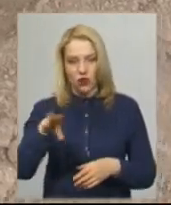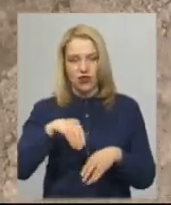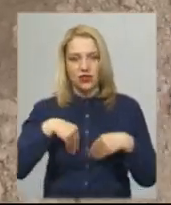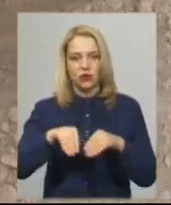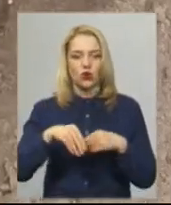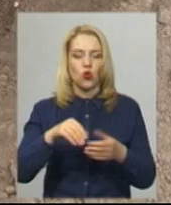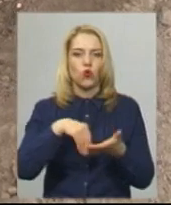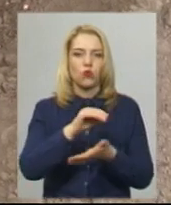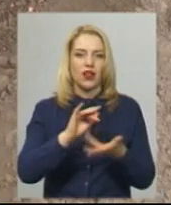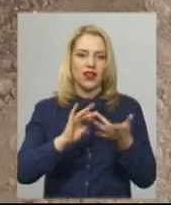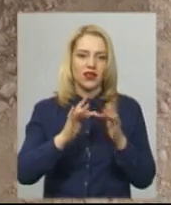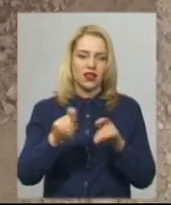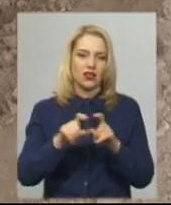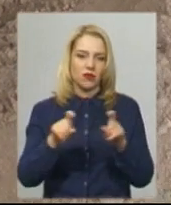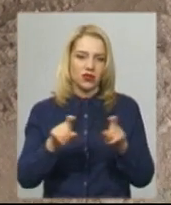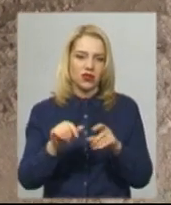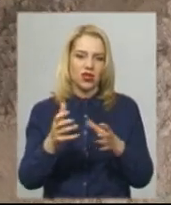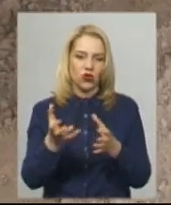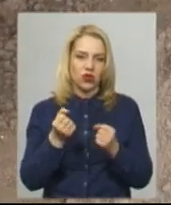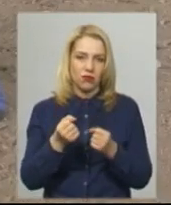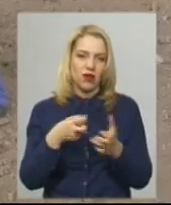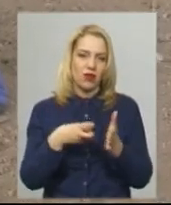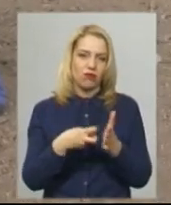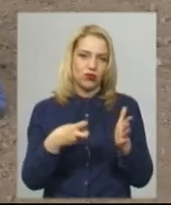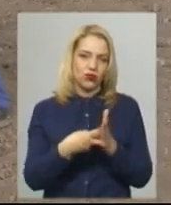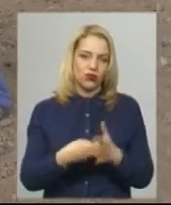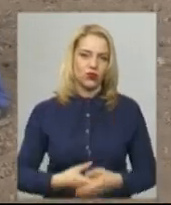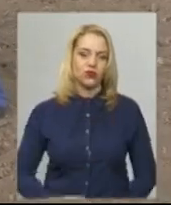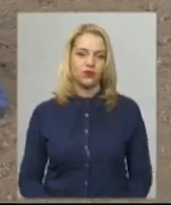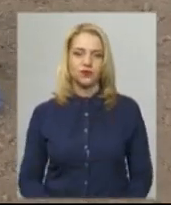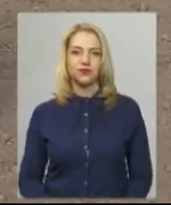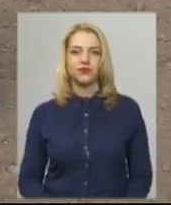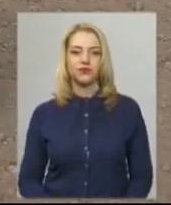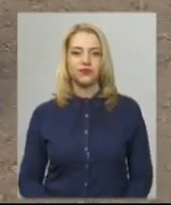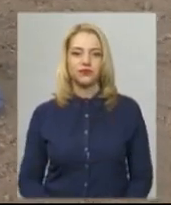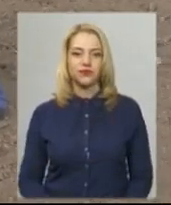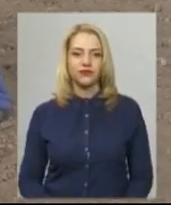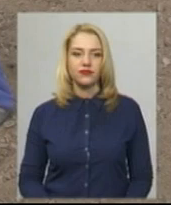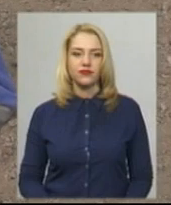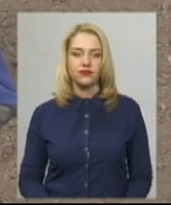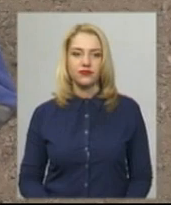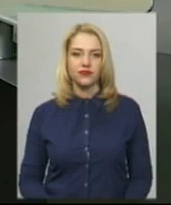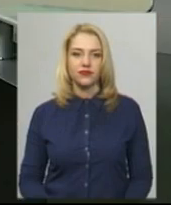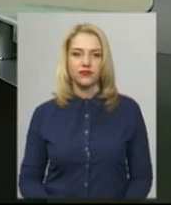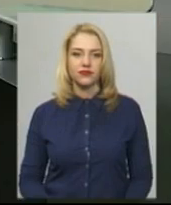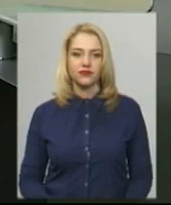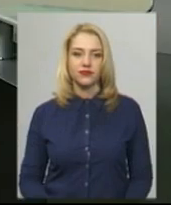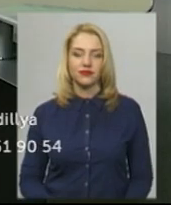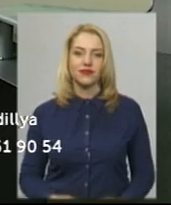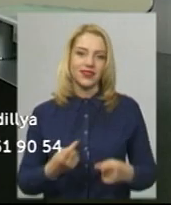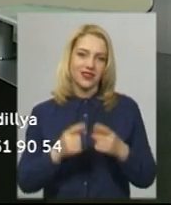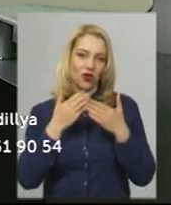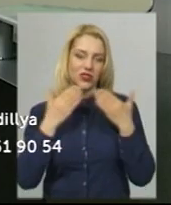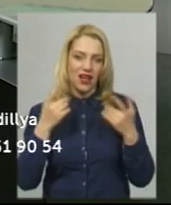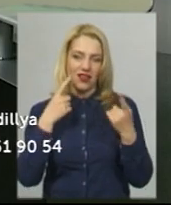жінка, купувала в інтернет-магазинах та отримала поштою. Світлана Поробок, Віктор Кривий, новини на Суспільному, Хмельниччина. Це